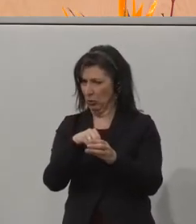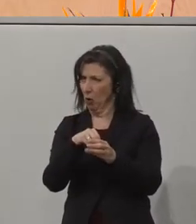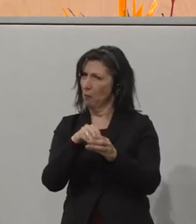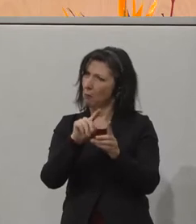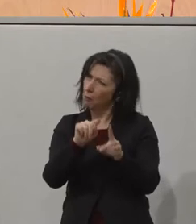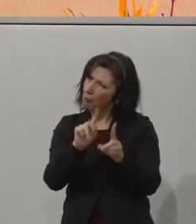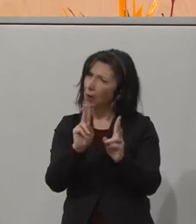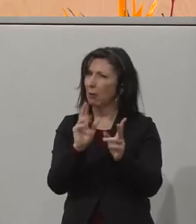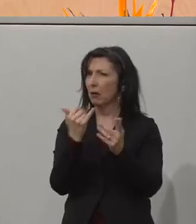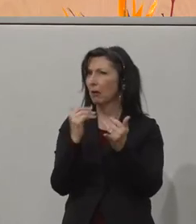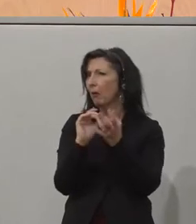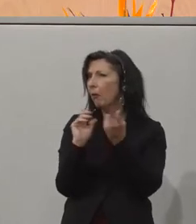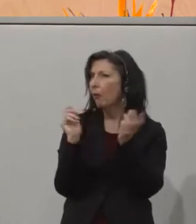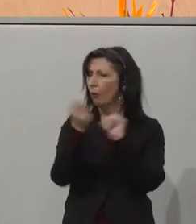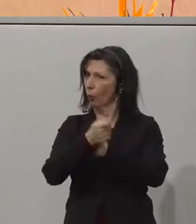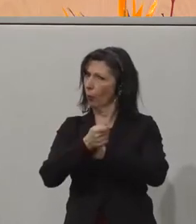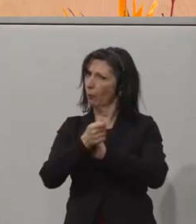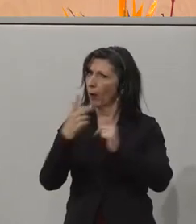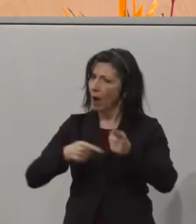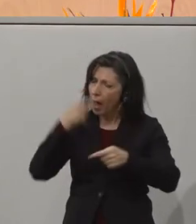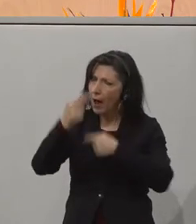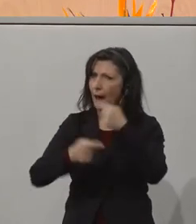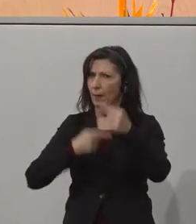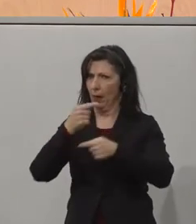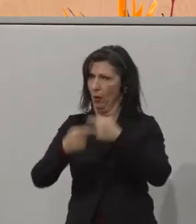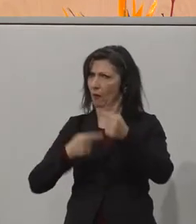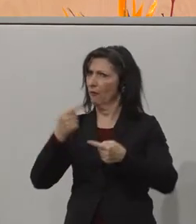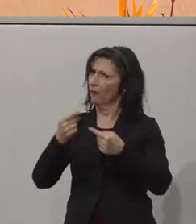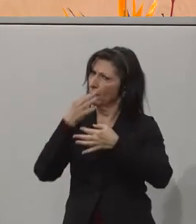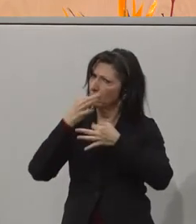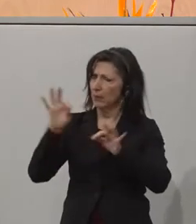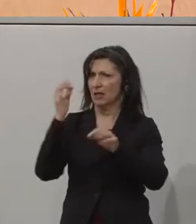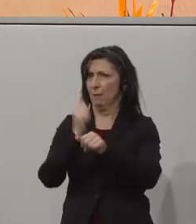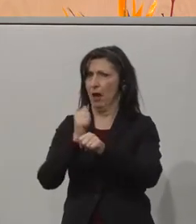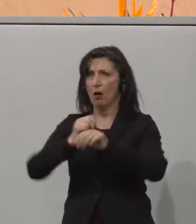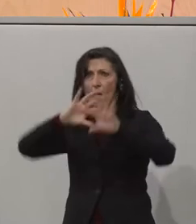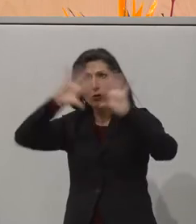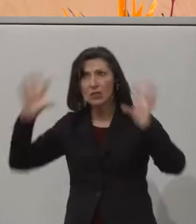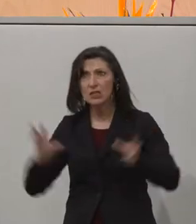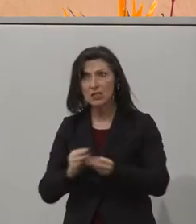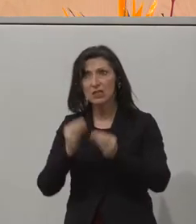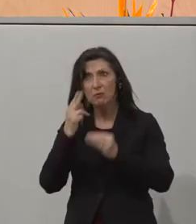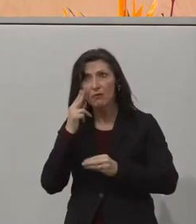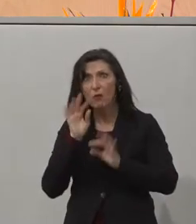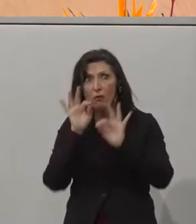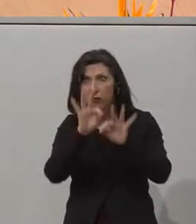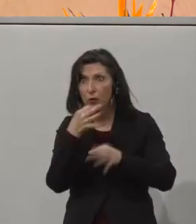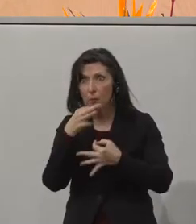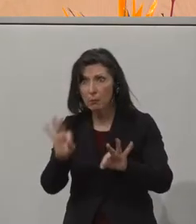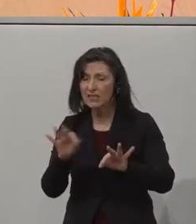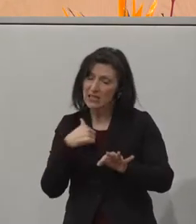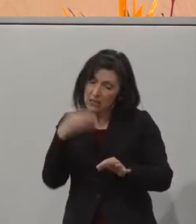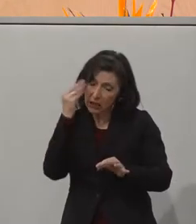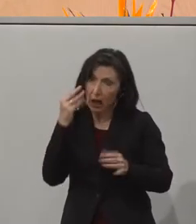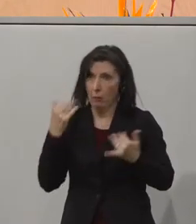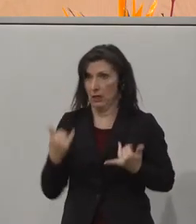und dadurch Abläufe und Ergebnisse für den Betrieb, für die Organisation insgesamt zu verbessern. Ich glaube, das ist ein Potenzial,